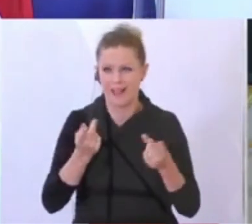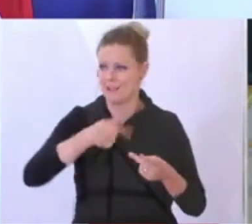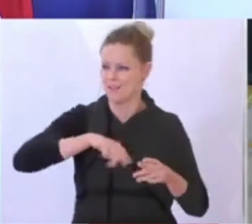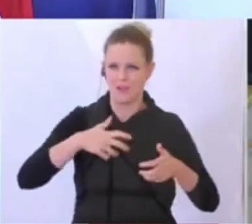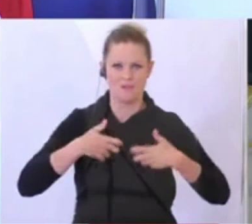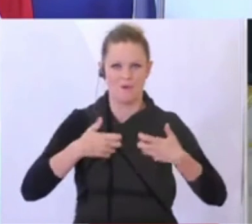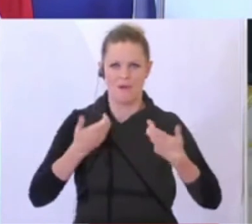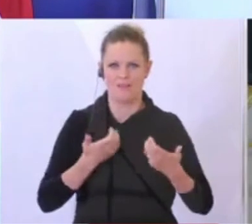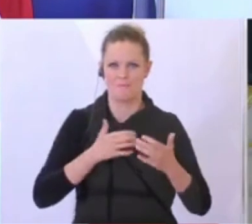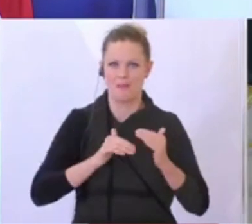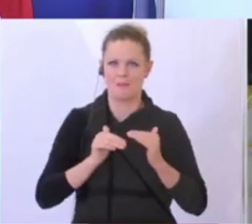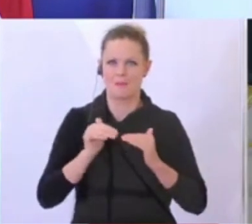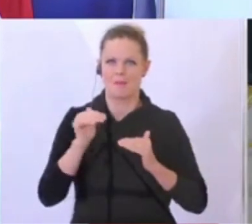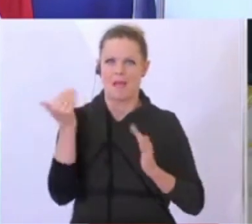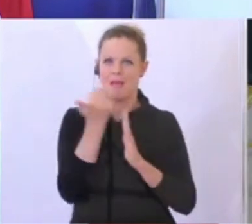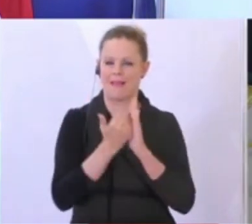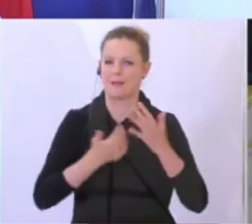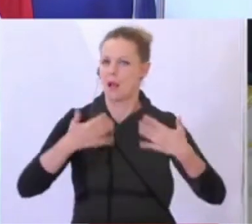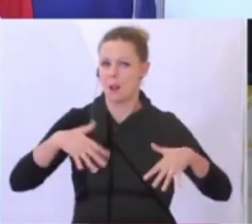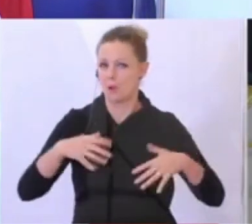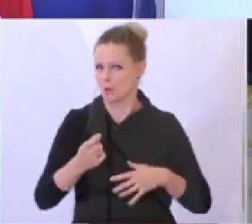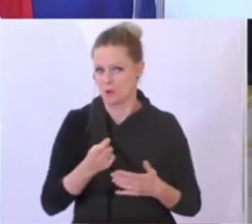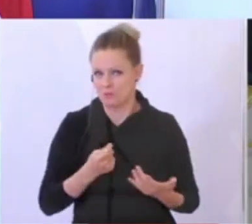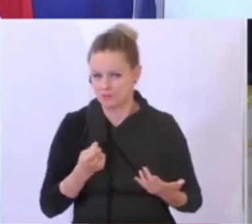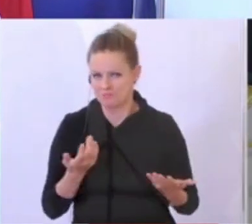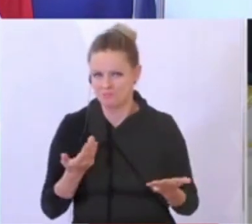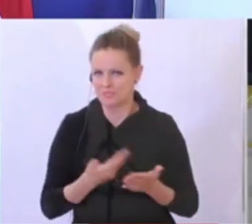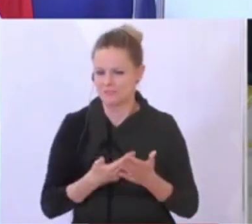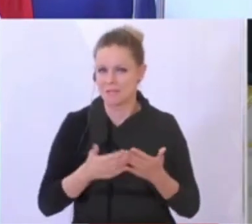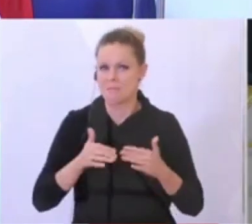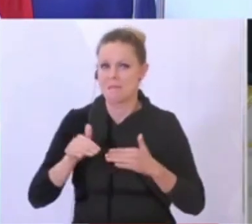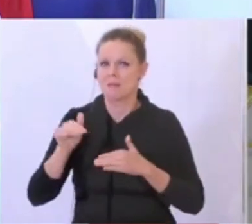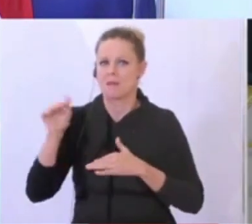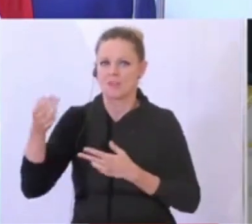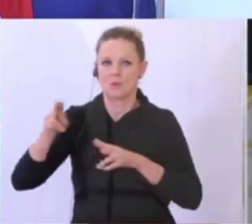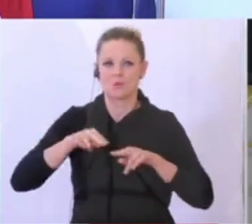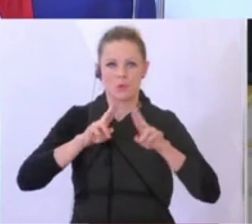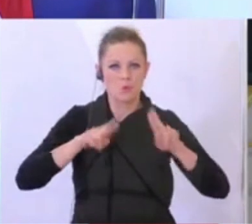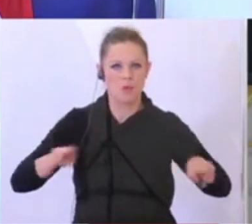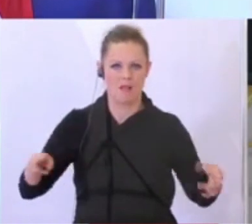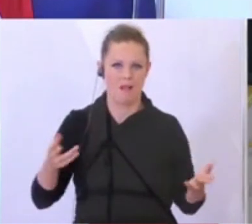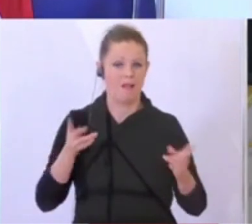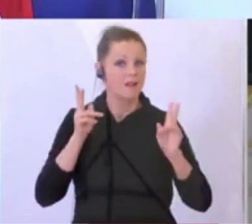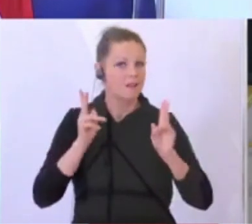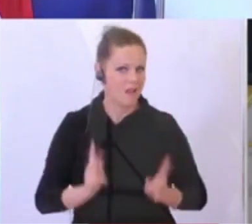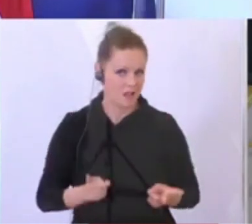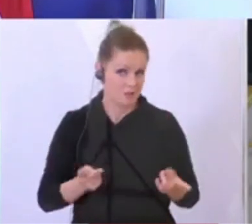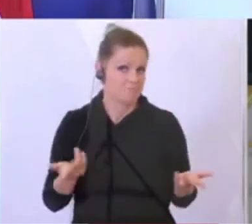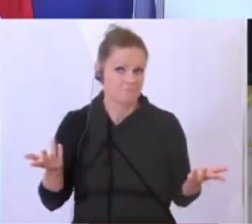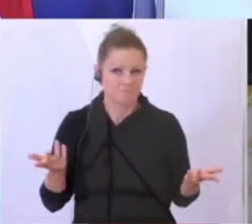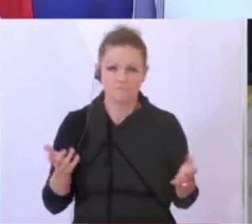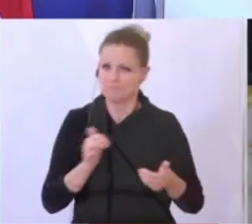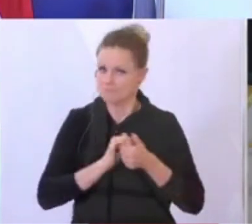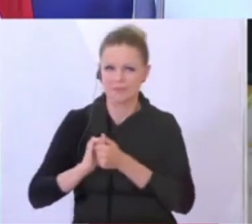mehr und mehr die Regelungen wieder gelockert werden können und wir mehr und mehr wieder zur Normalität zurückkehren können. Das muss unser